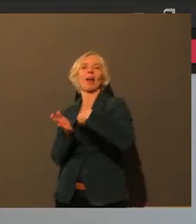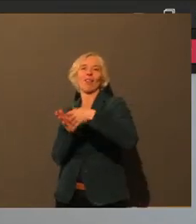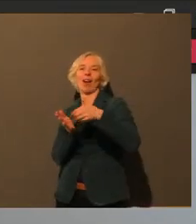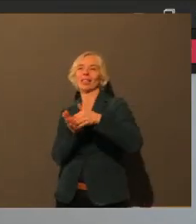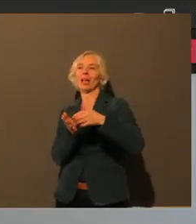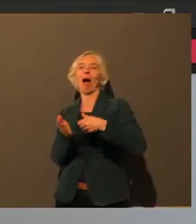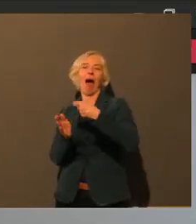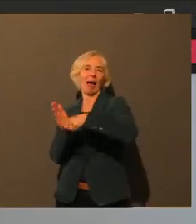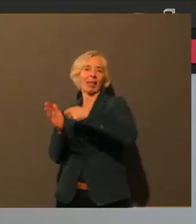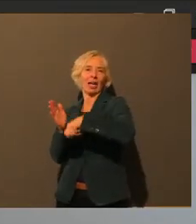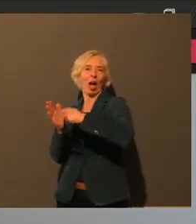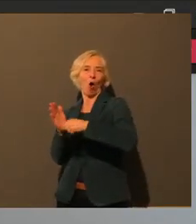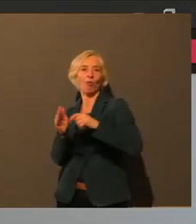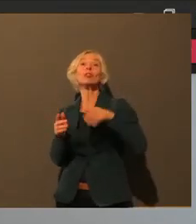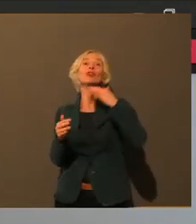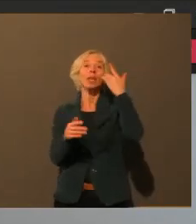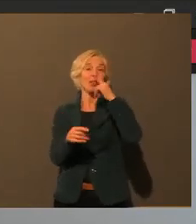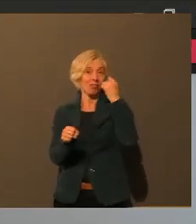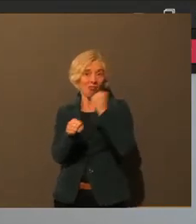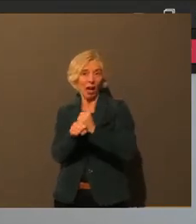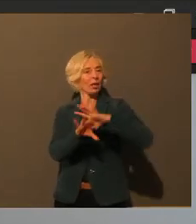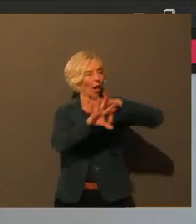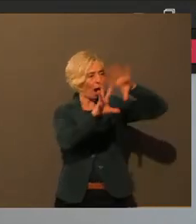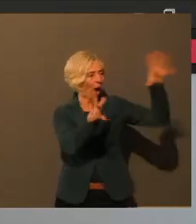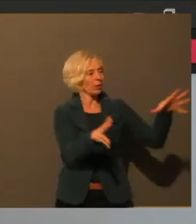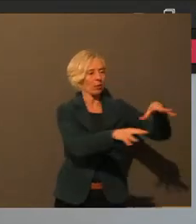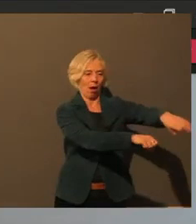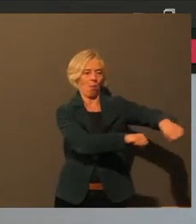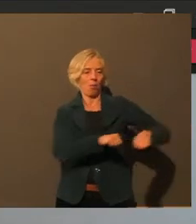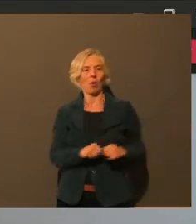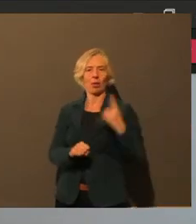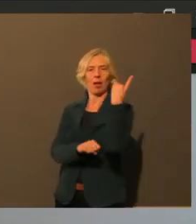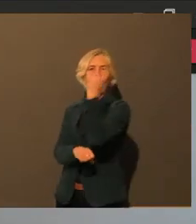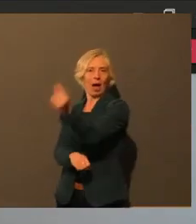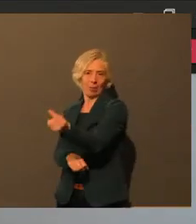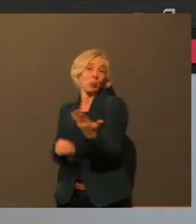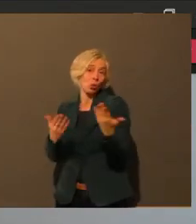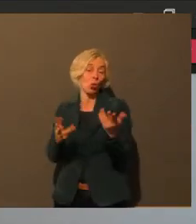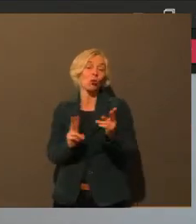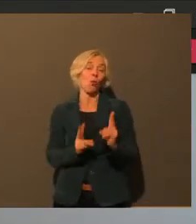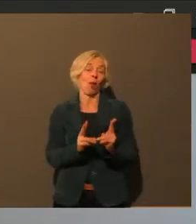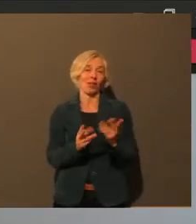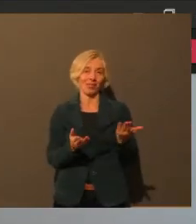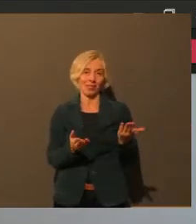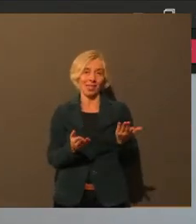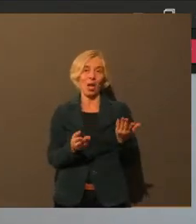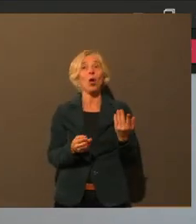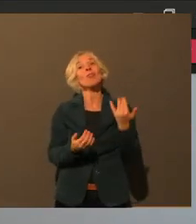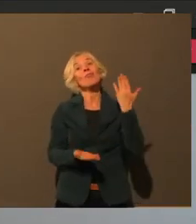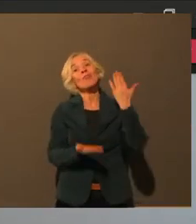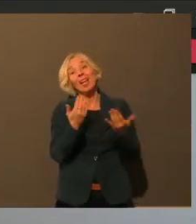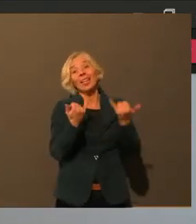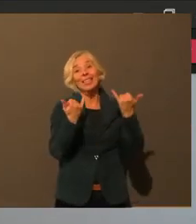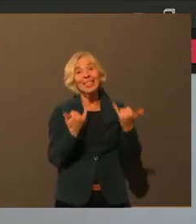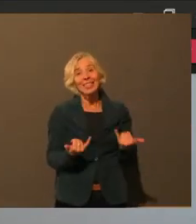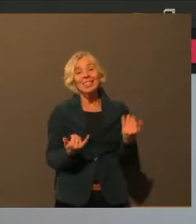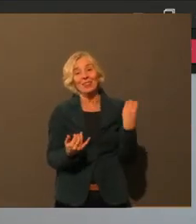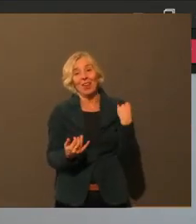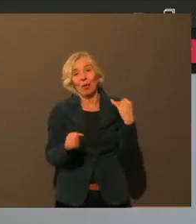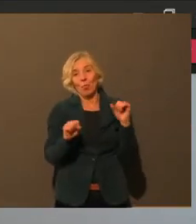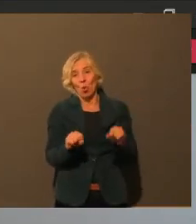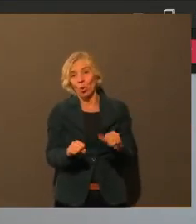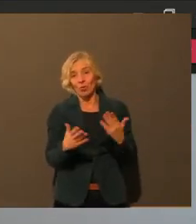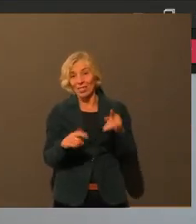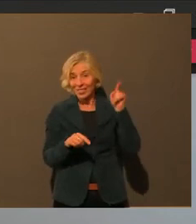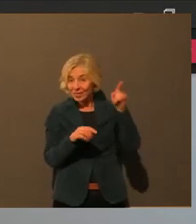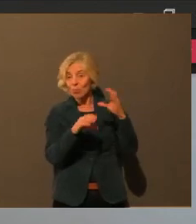stellen und eben, ja, dass da die Augsburger, Bürgerinnen und Bürger,